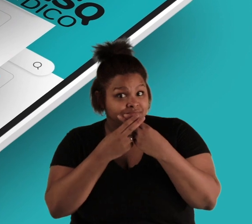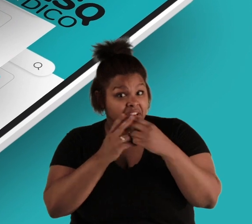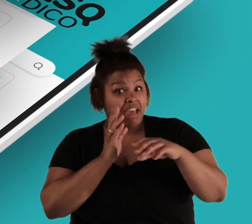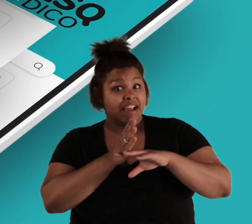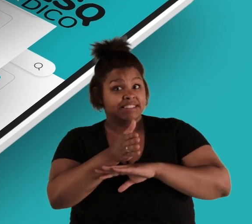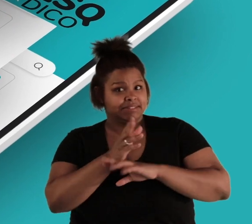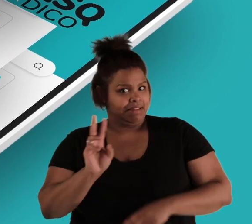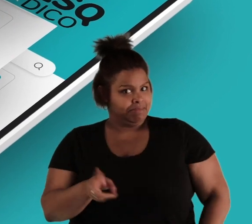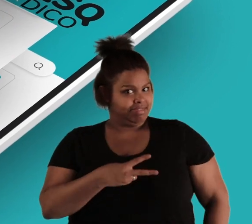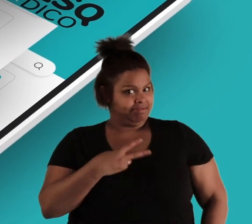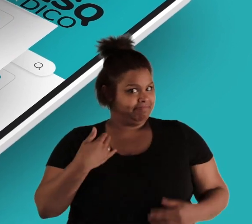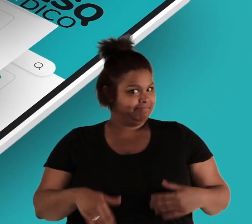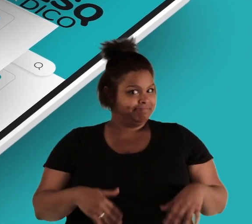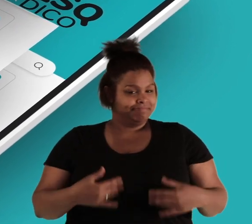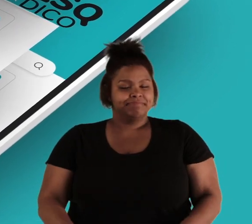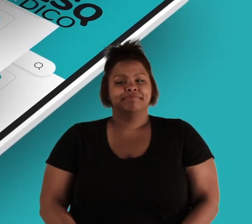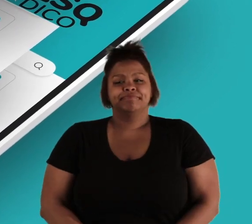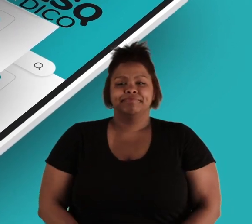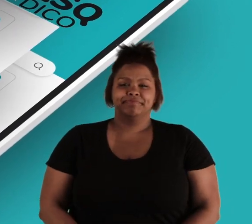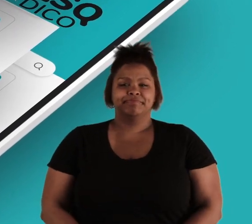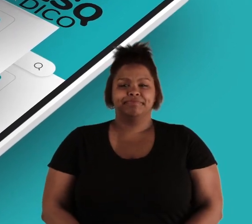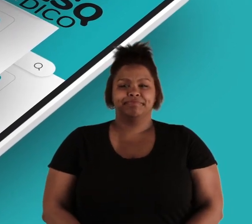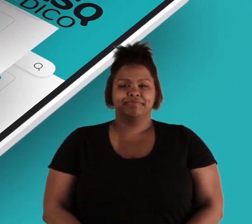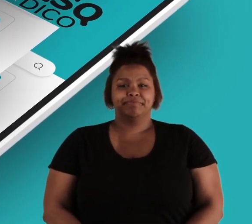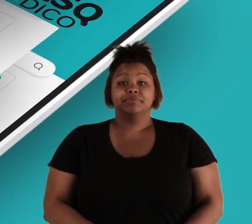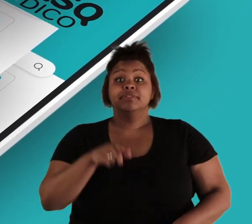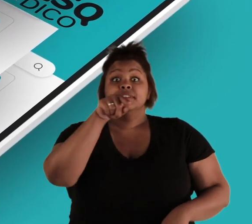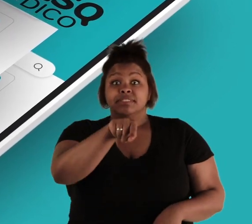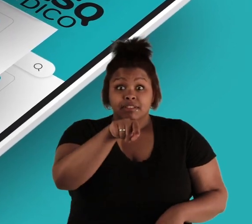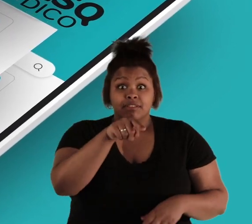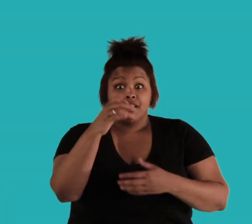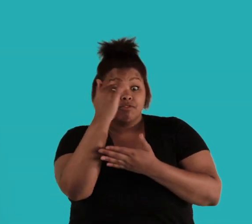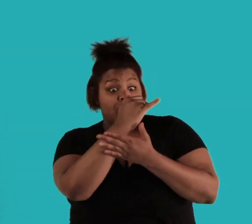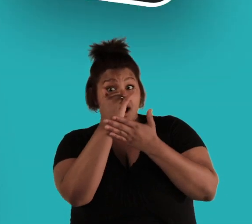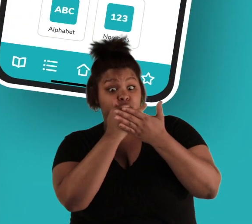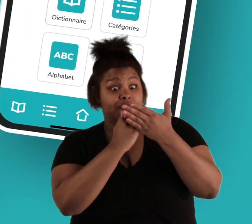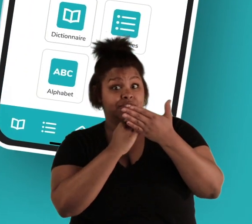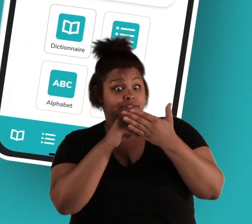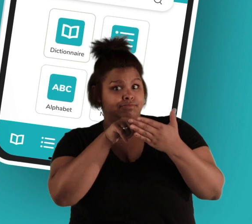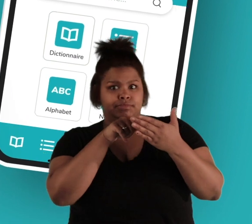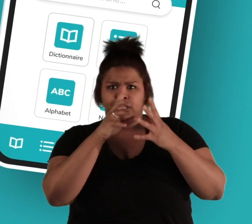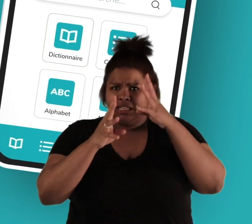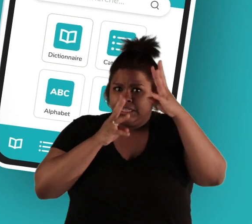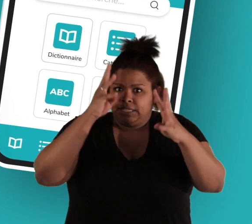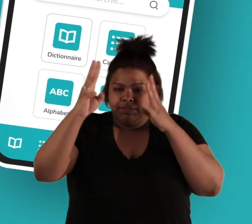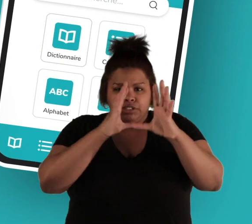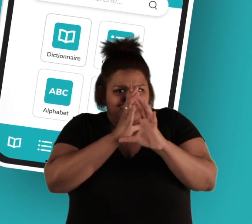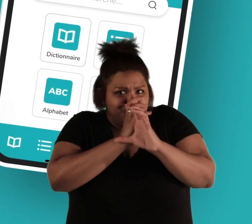Attrayantes et créatives? Vous serez envoûtés par l'interface graphique de DICO-LSQ.